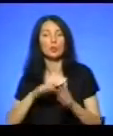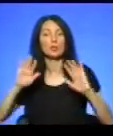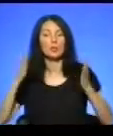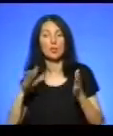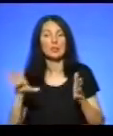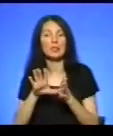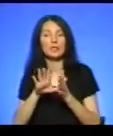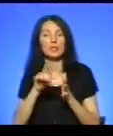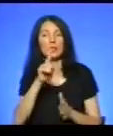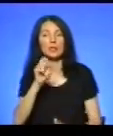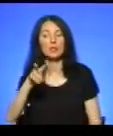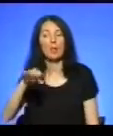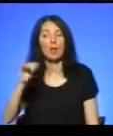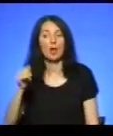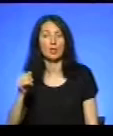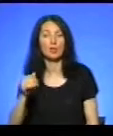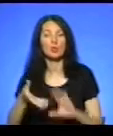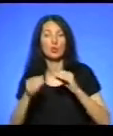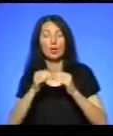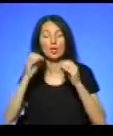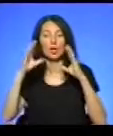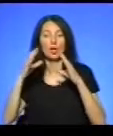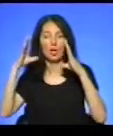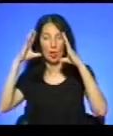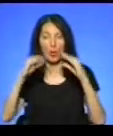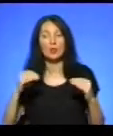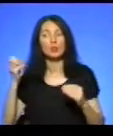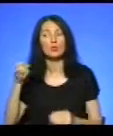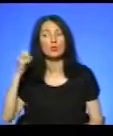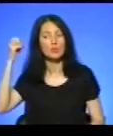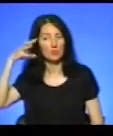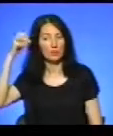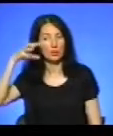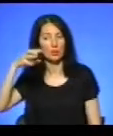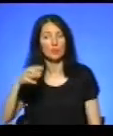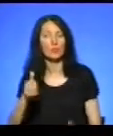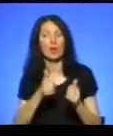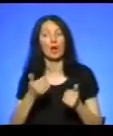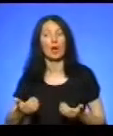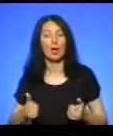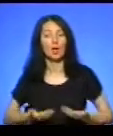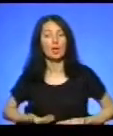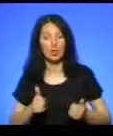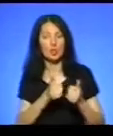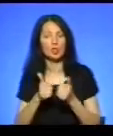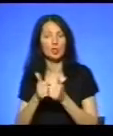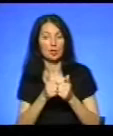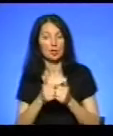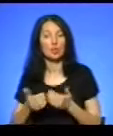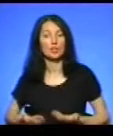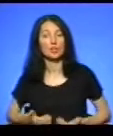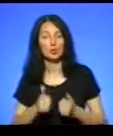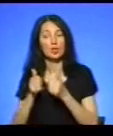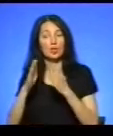результаті чого зникло світло на даній ділянці міста. Жителі сусідніх будинків потелефонували до